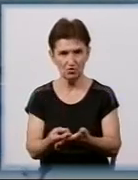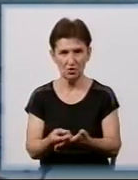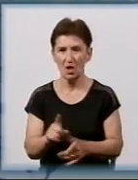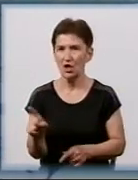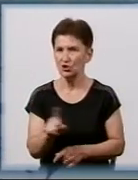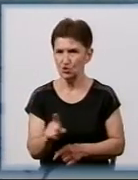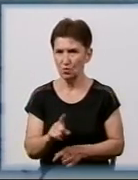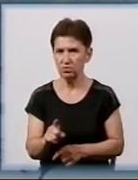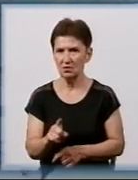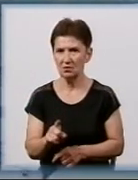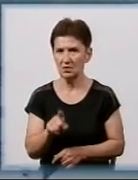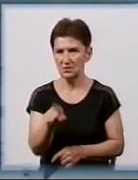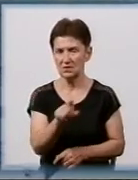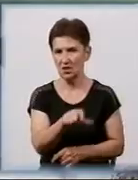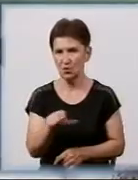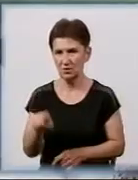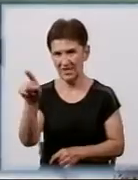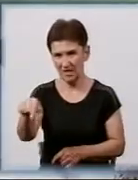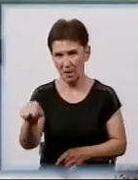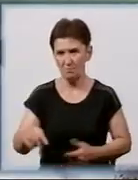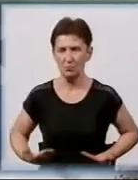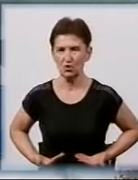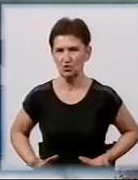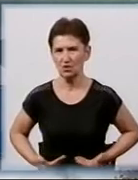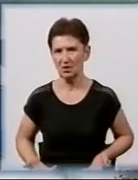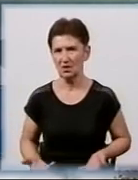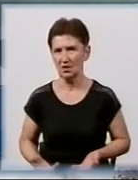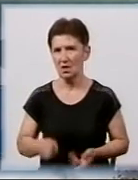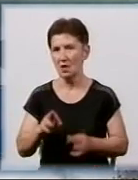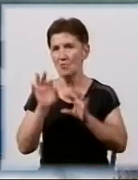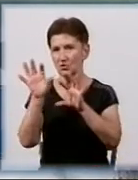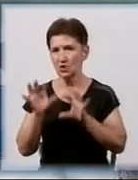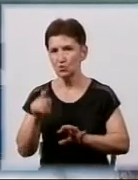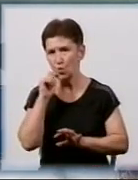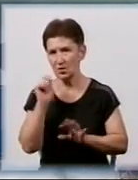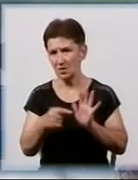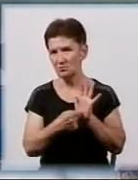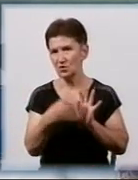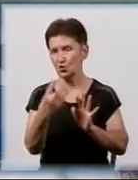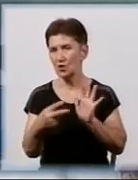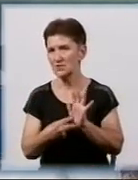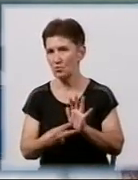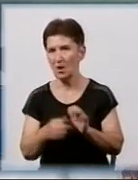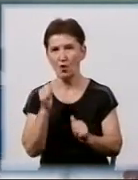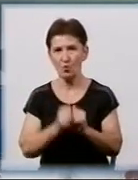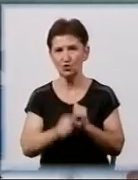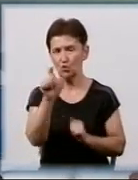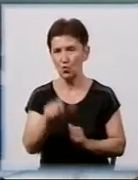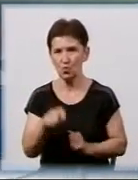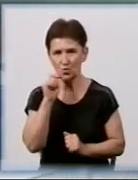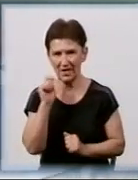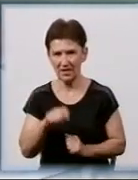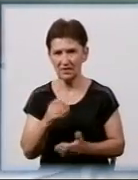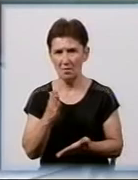того, щоб ці люди там проживали. Згідно з Конституцією України, стаття 47, кожен громадянин України має